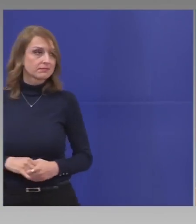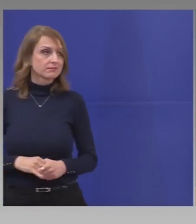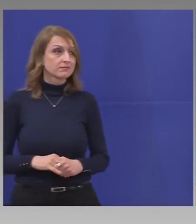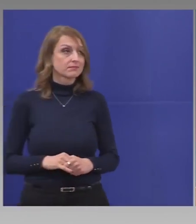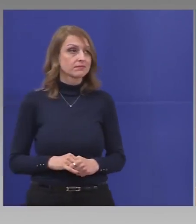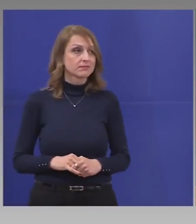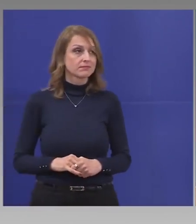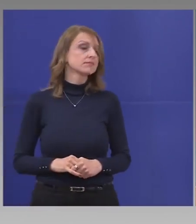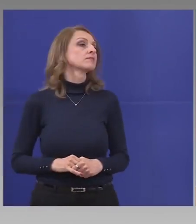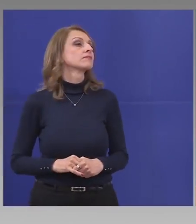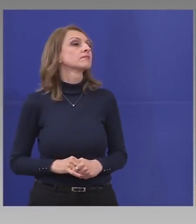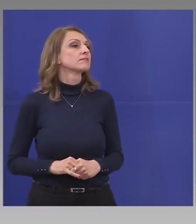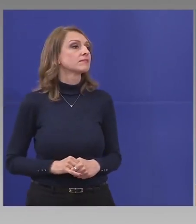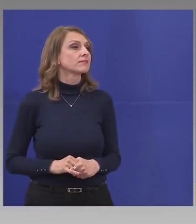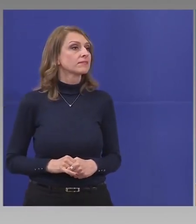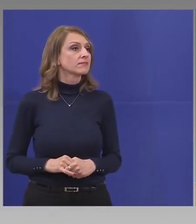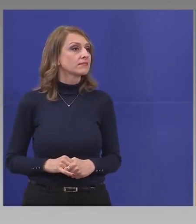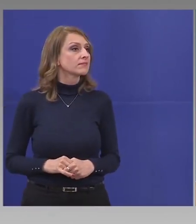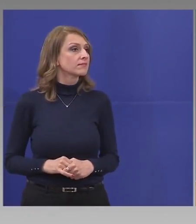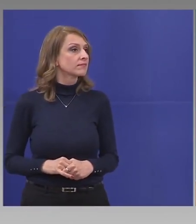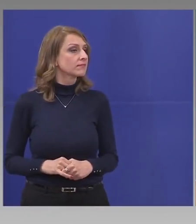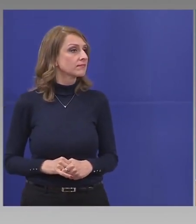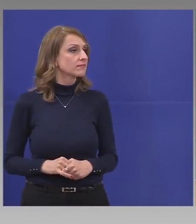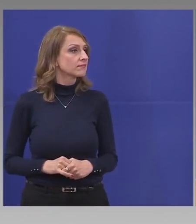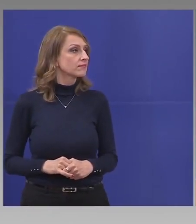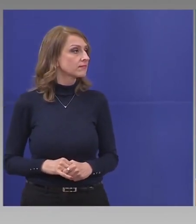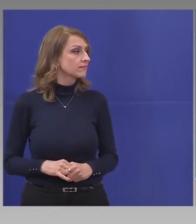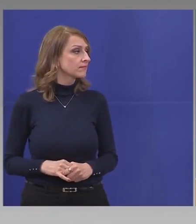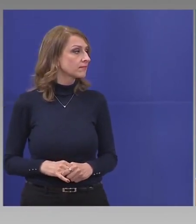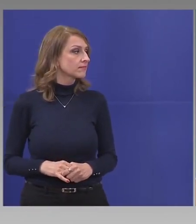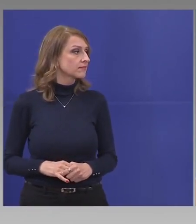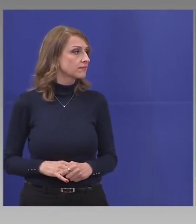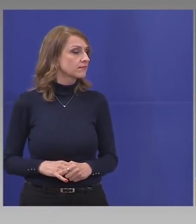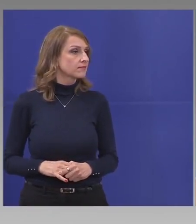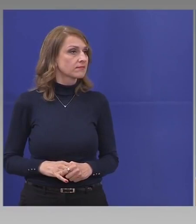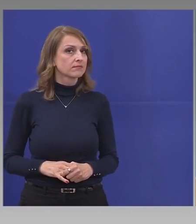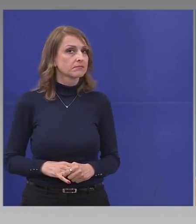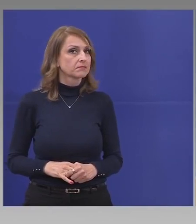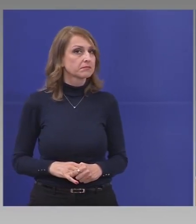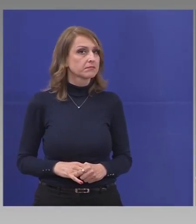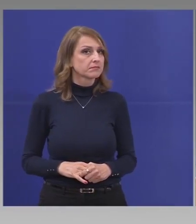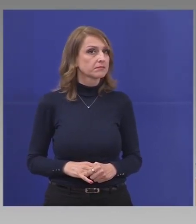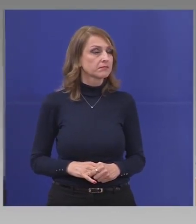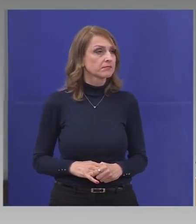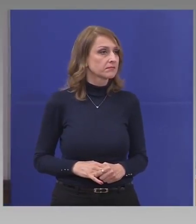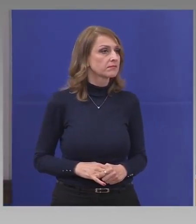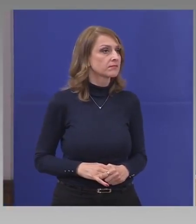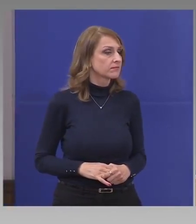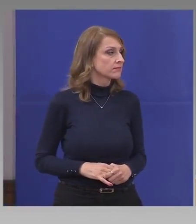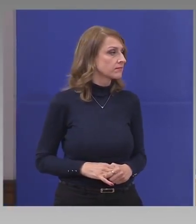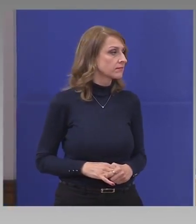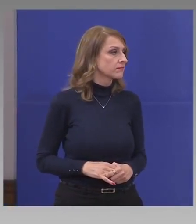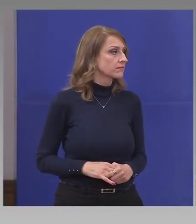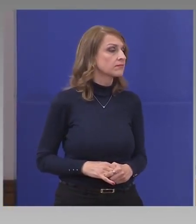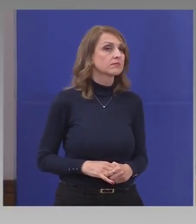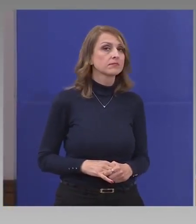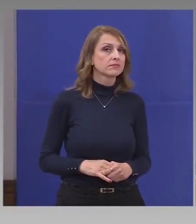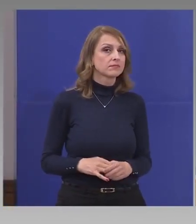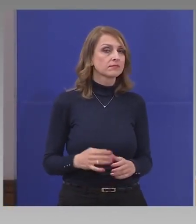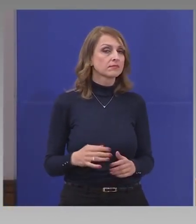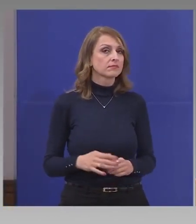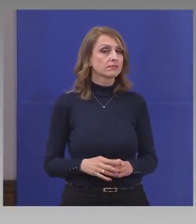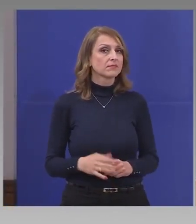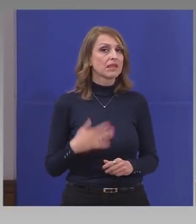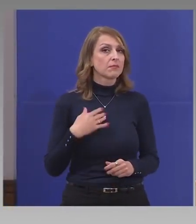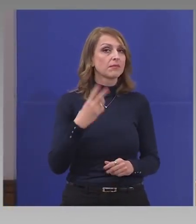Мора? За трети страни? Да, ясно. Но ние ме три трети